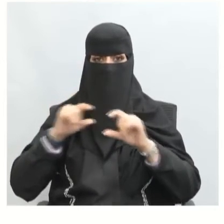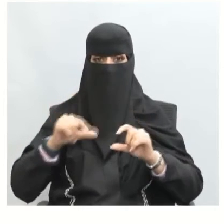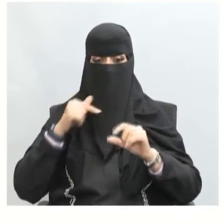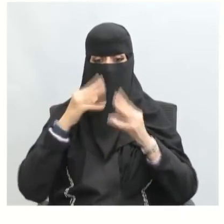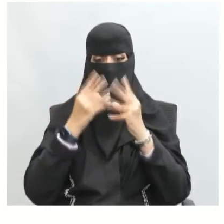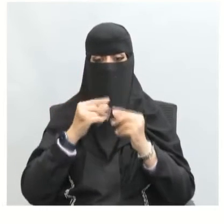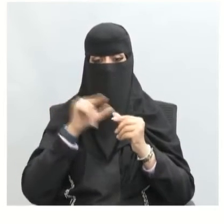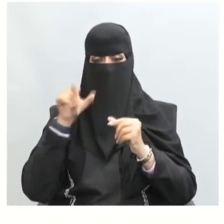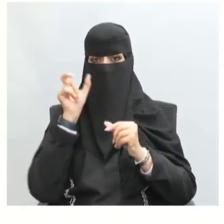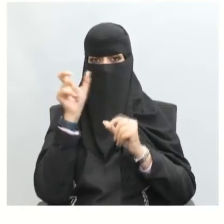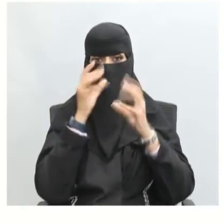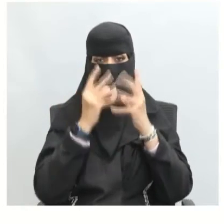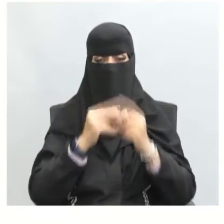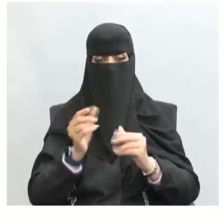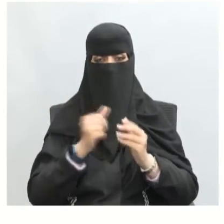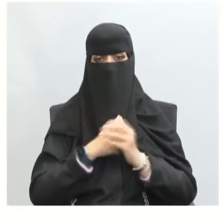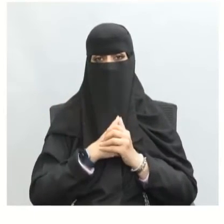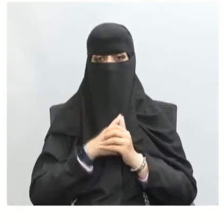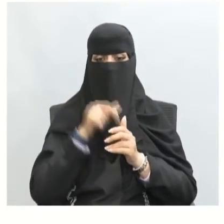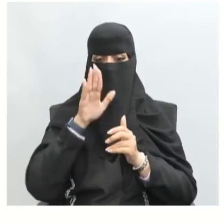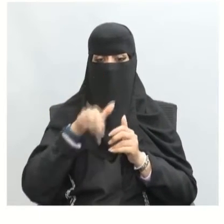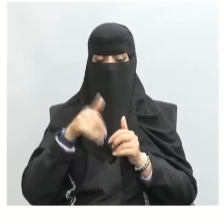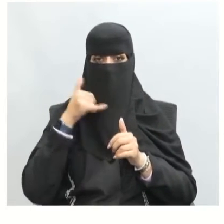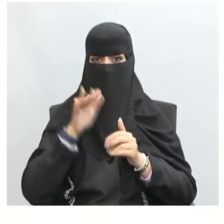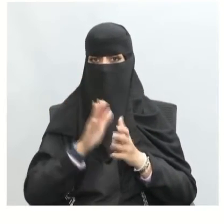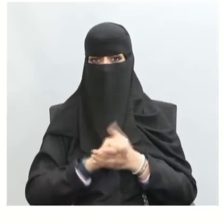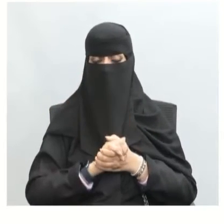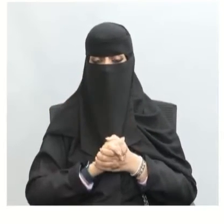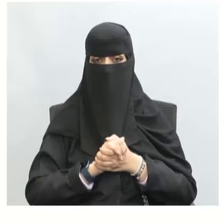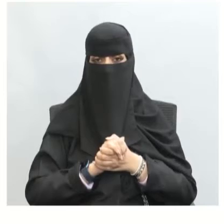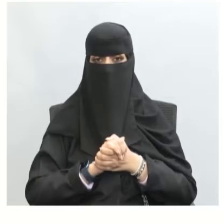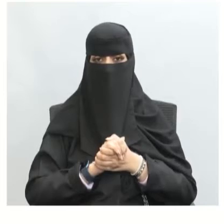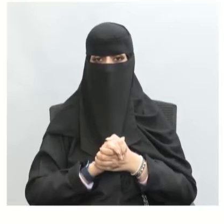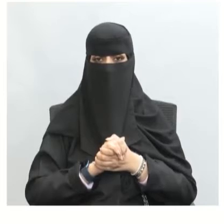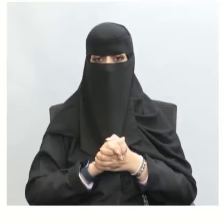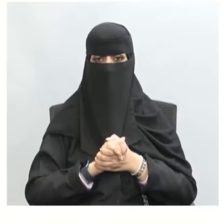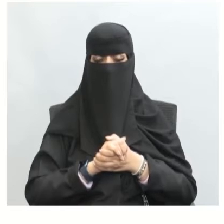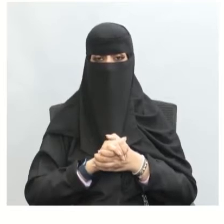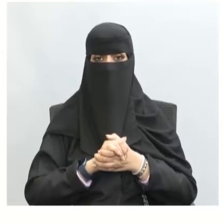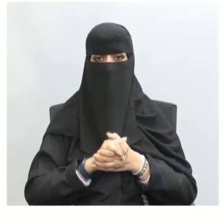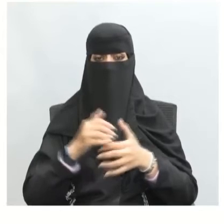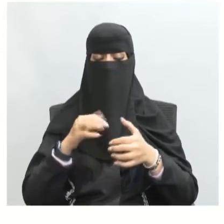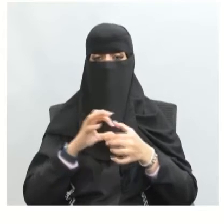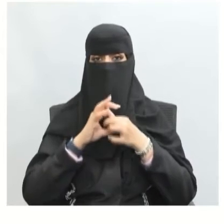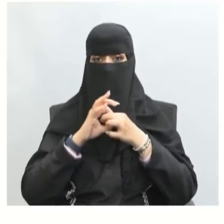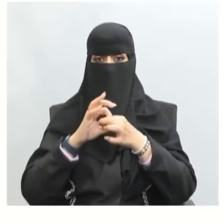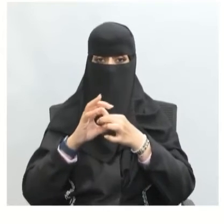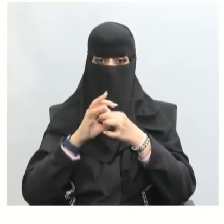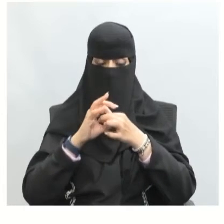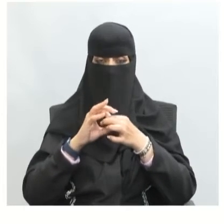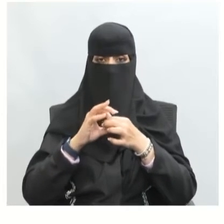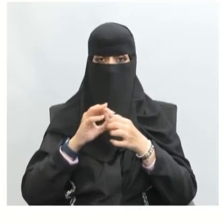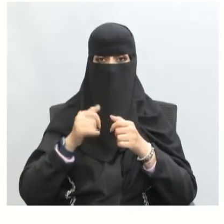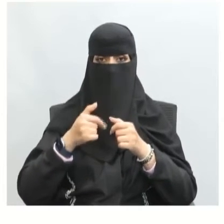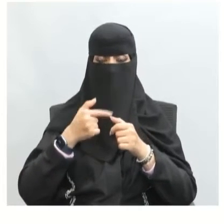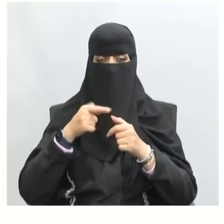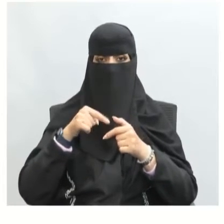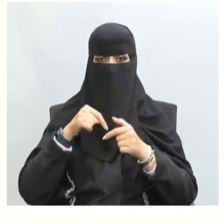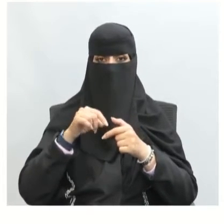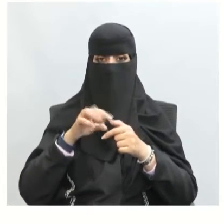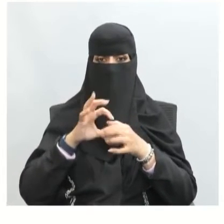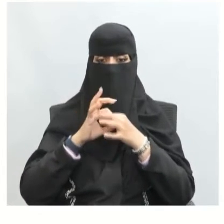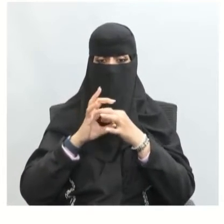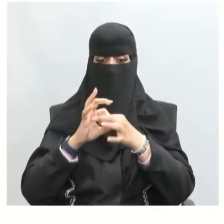الآتية بالكلمات المناسبة لدينا الكلمات المساعدة التي نستعين بها في